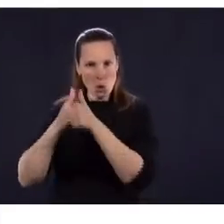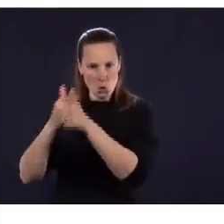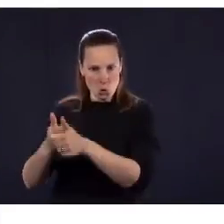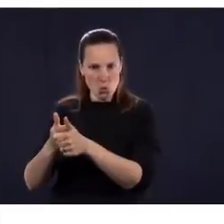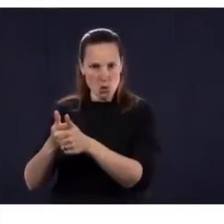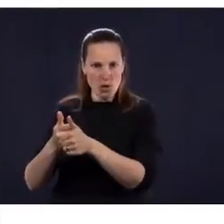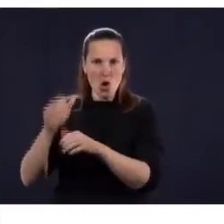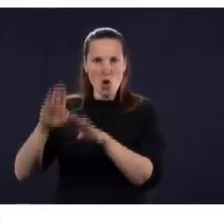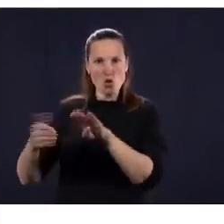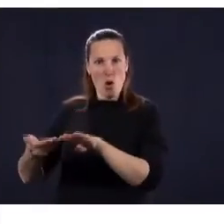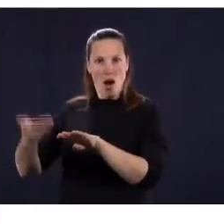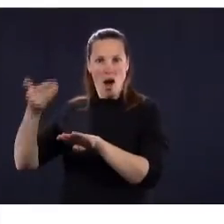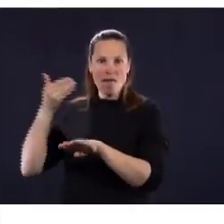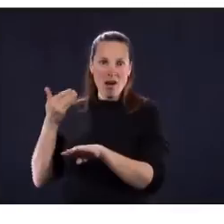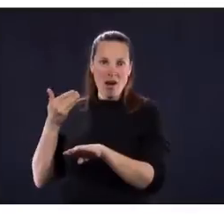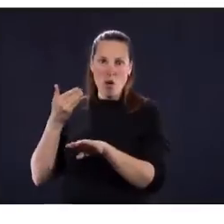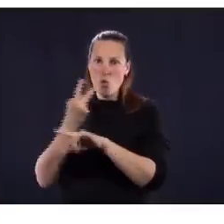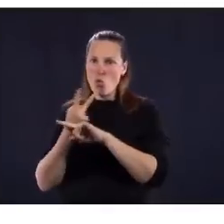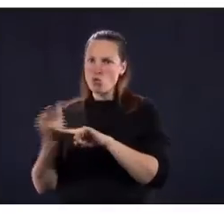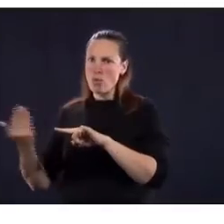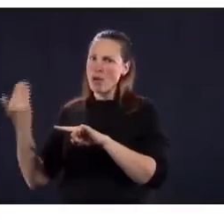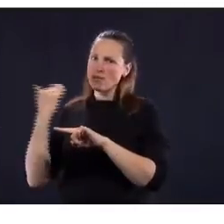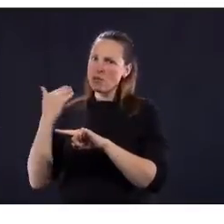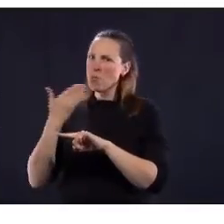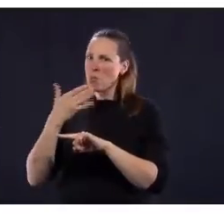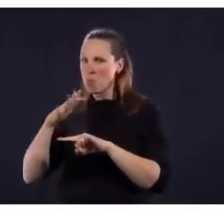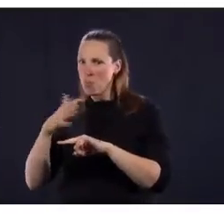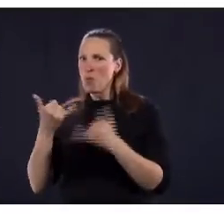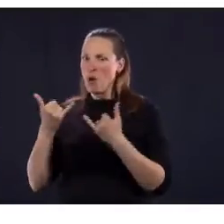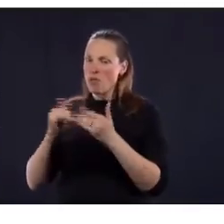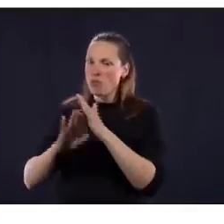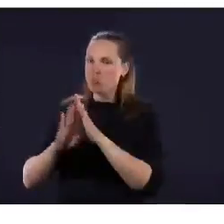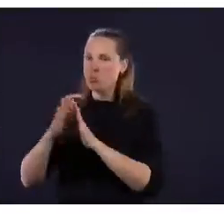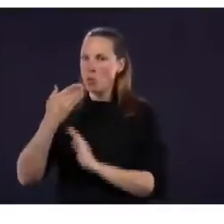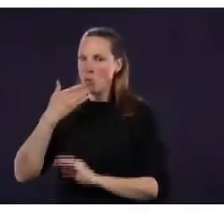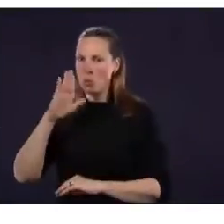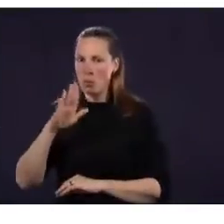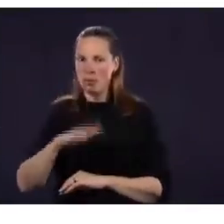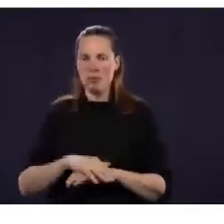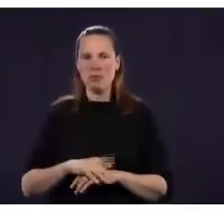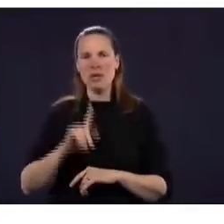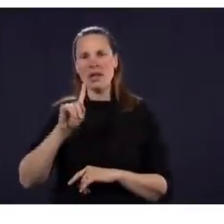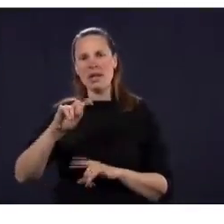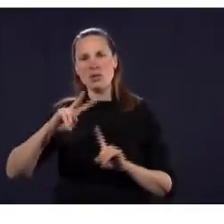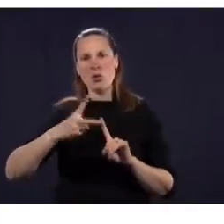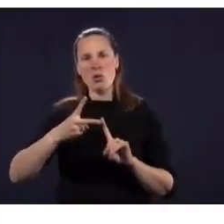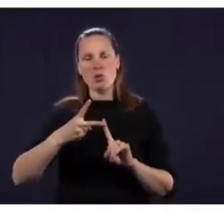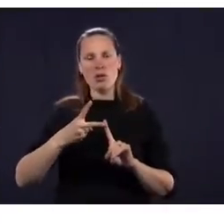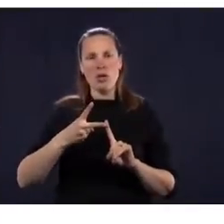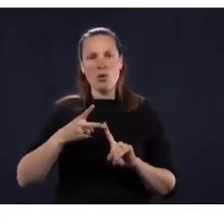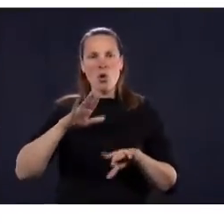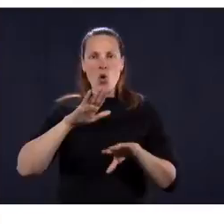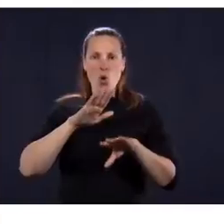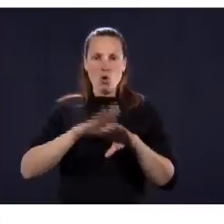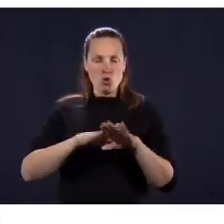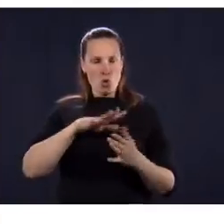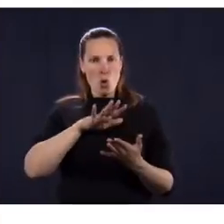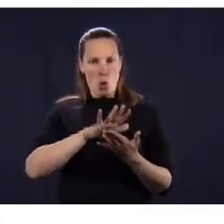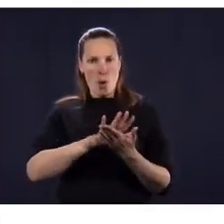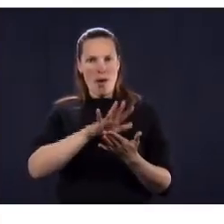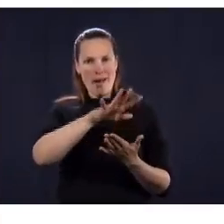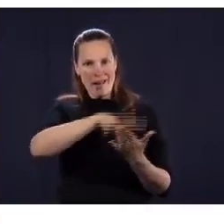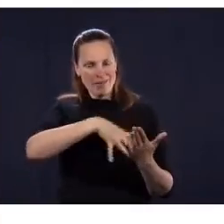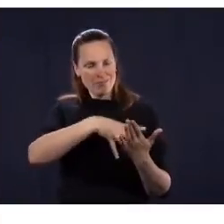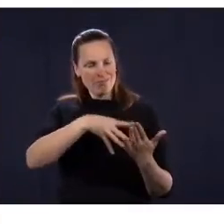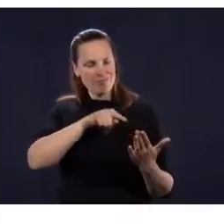reprendre l'école dans ces différentes régions.'ai pas ça avec moi. Je pense que les commissions scolaires ou les écoles doivent avoir ces réponses-là, mais